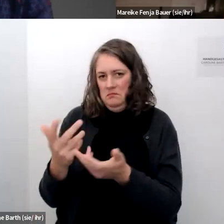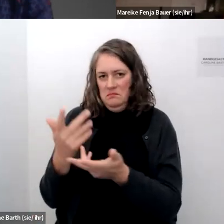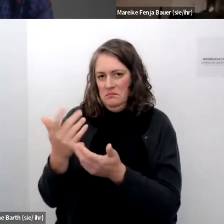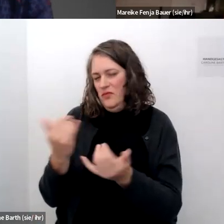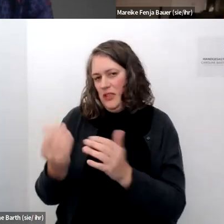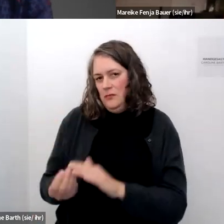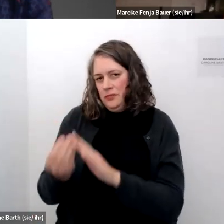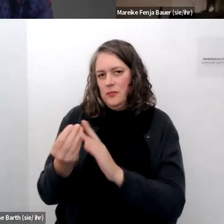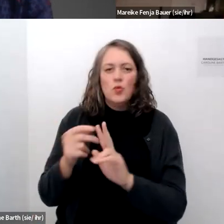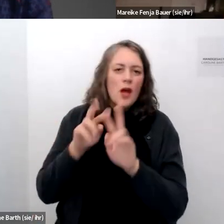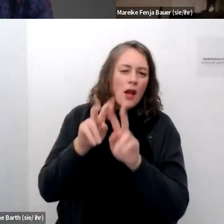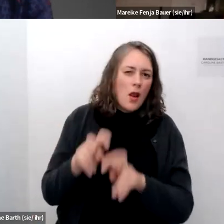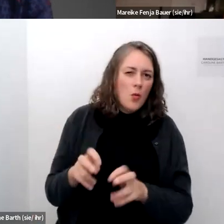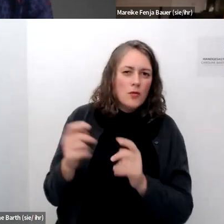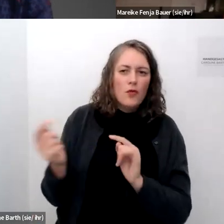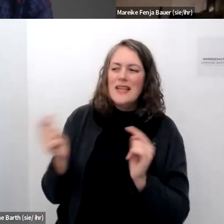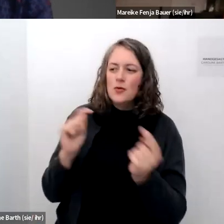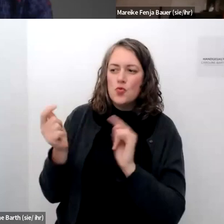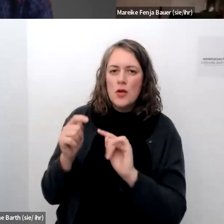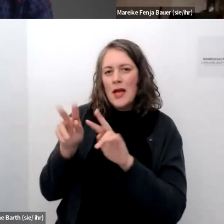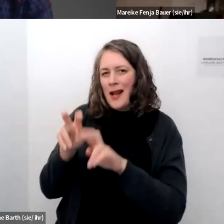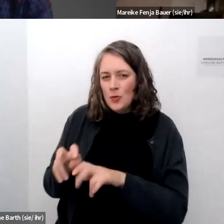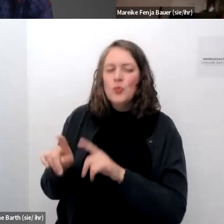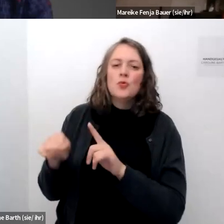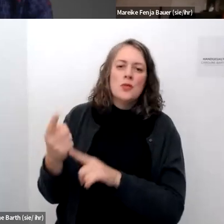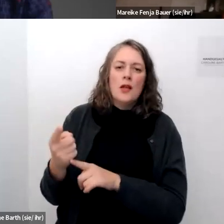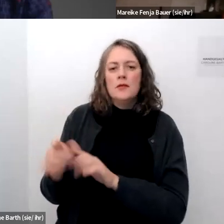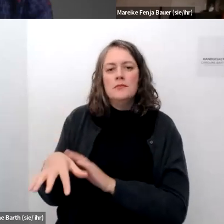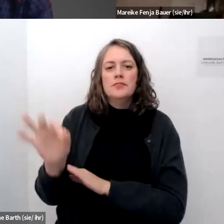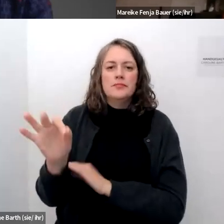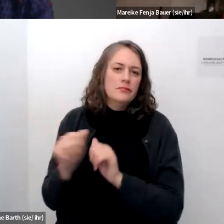und analysen der diskurse in dem bereich